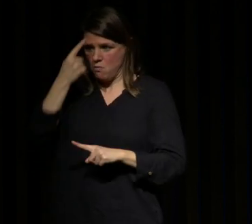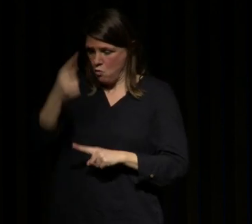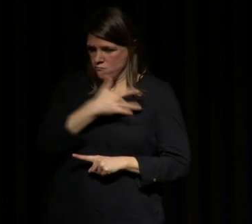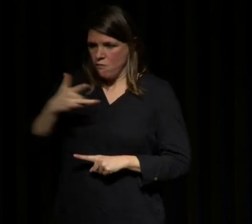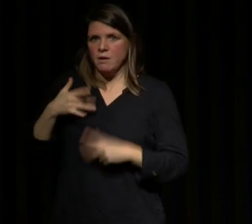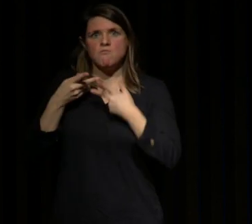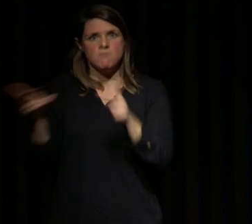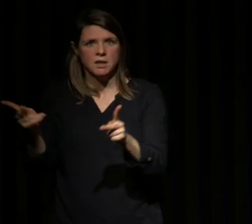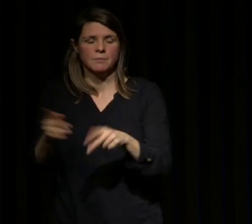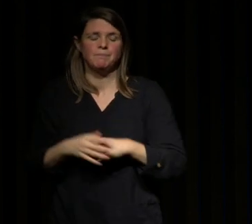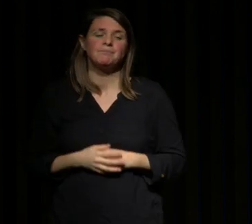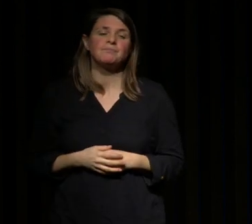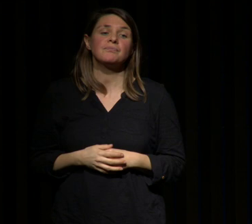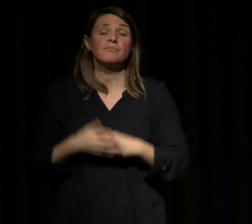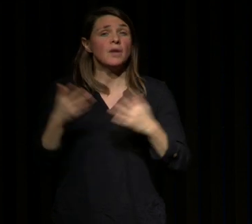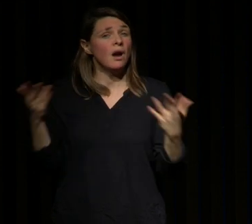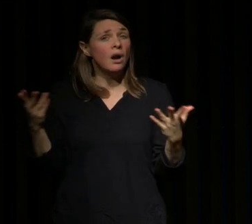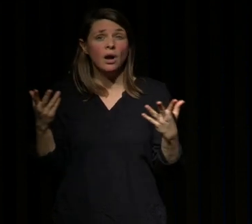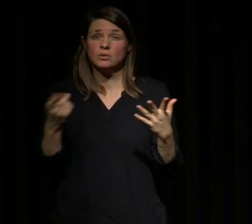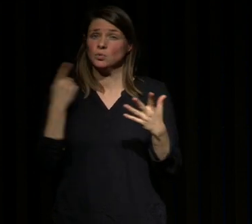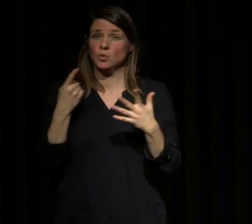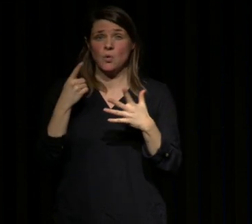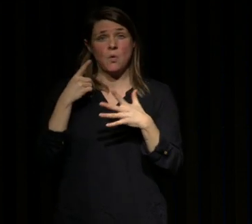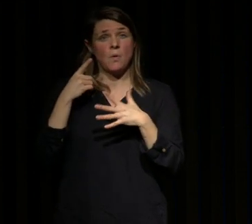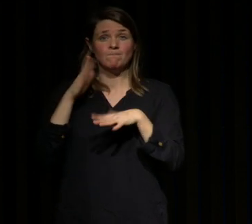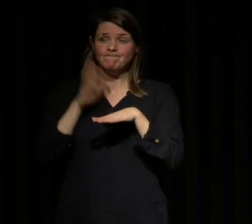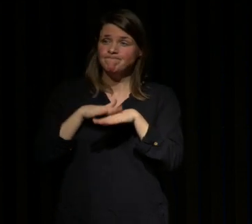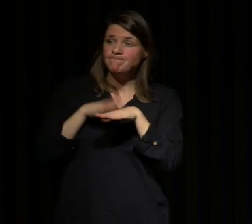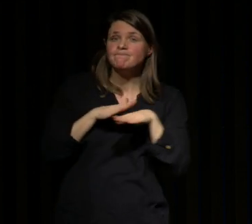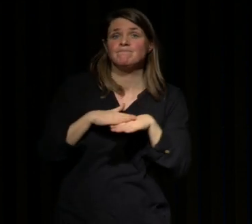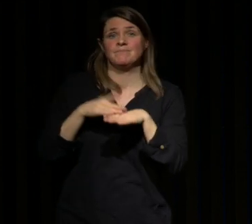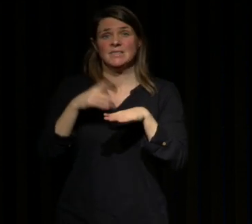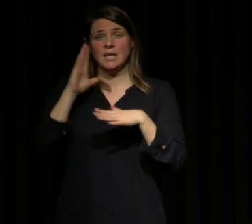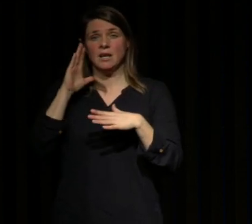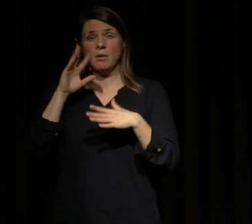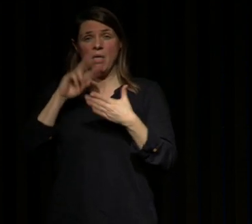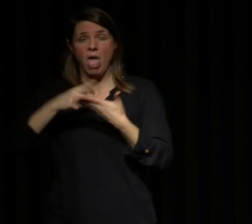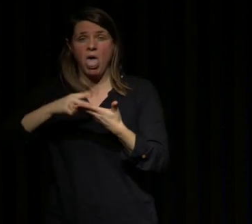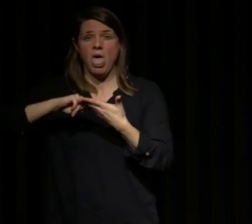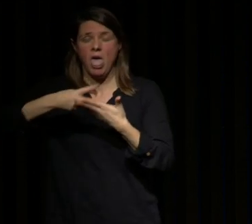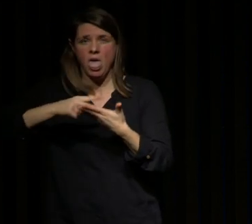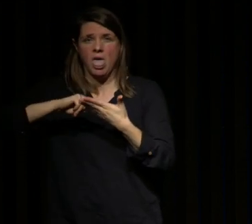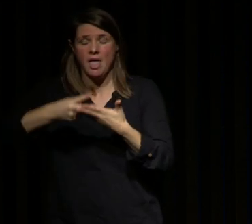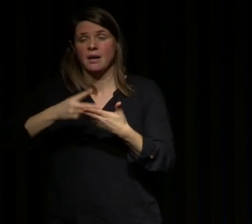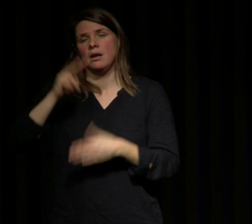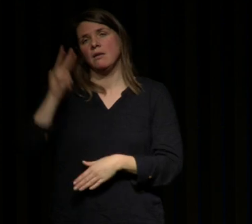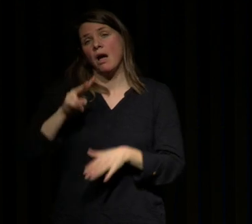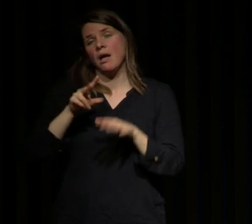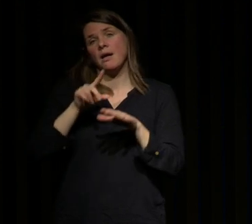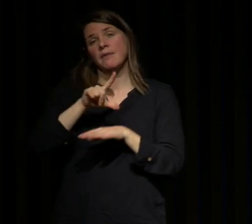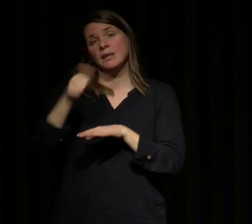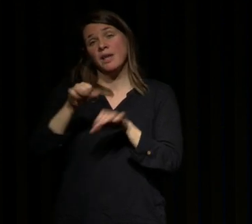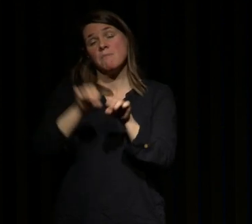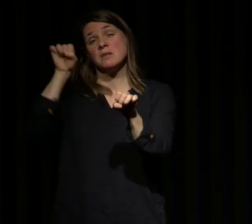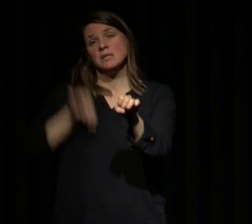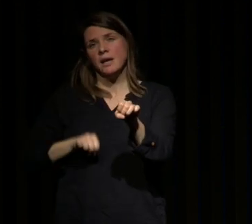il y a toujours toujours une prévalence très importante de l'insomnie et malheureusement ce 21e siècle qui démarre